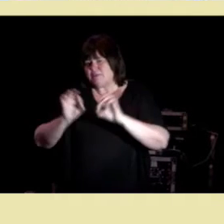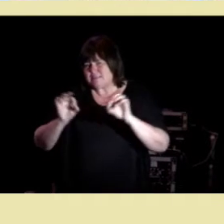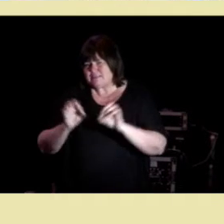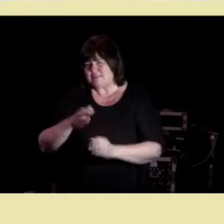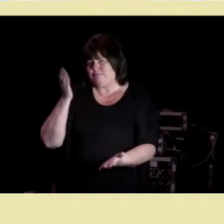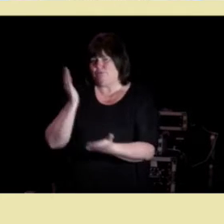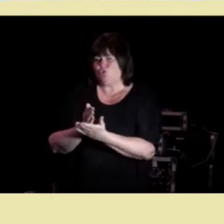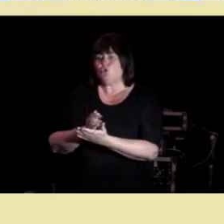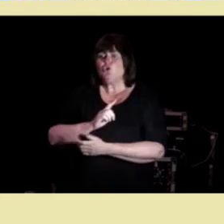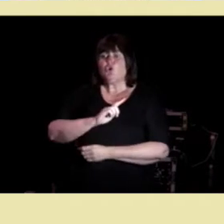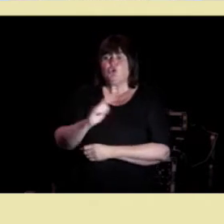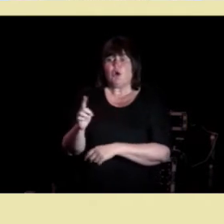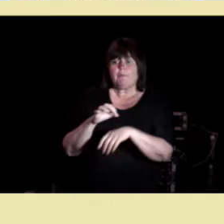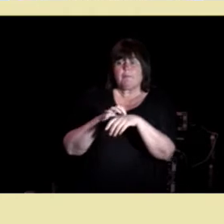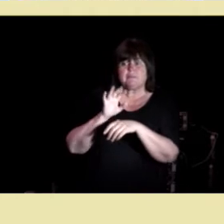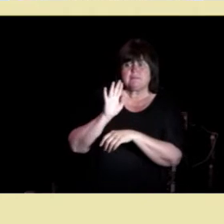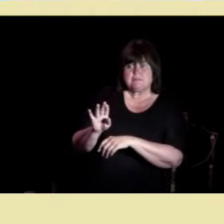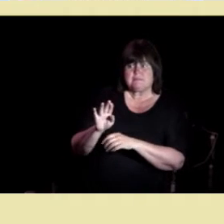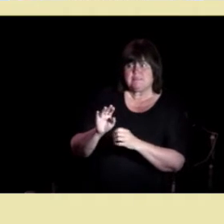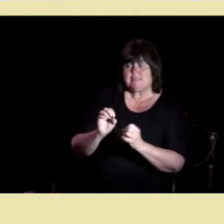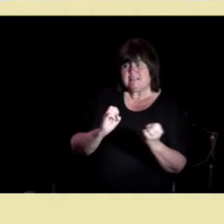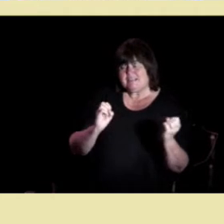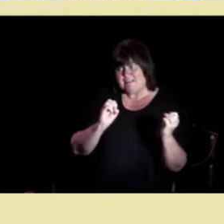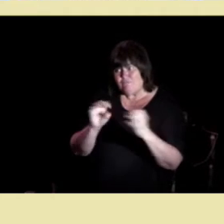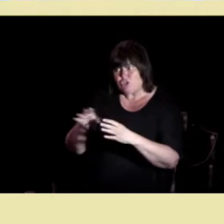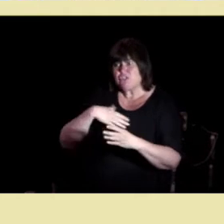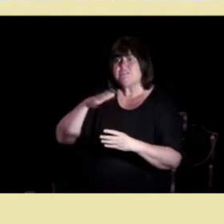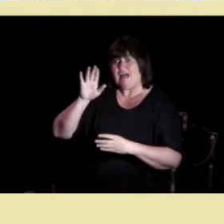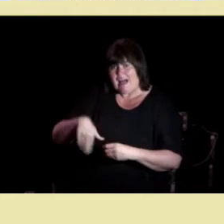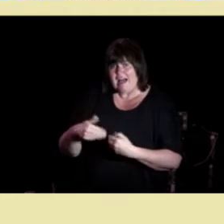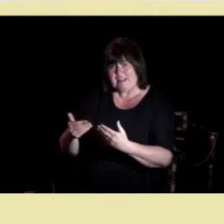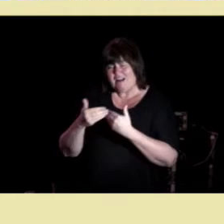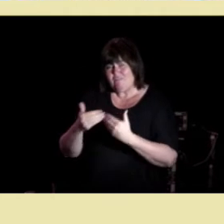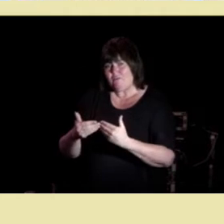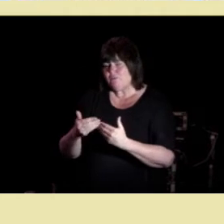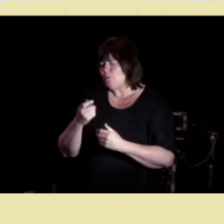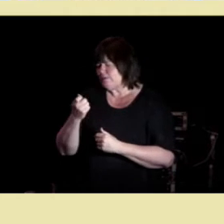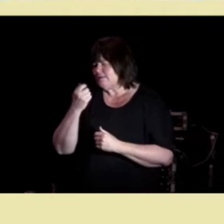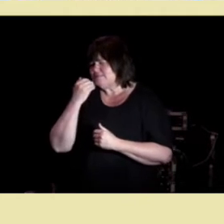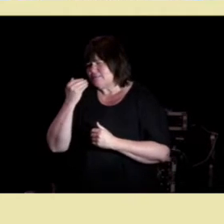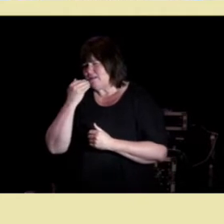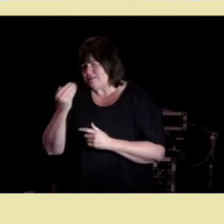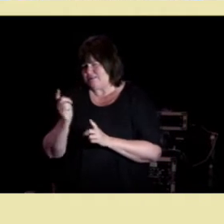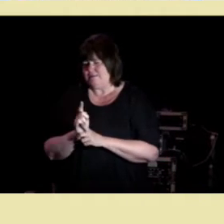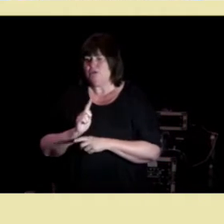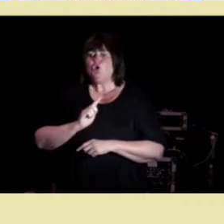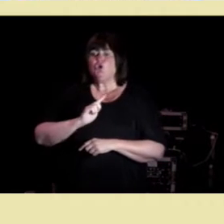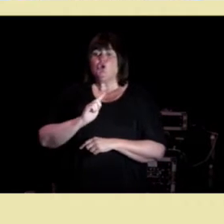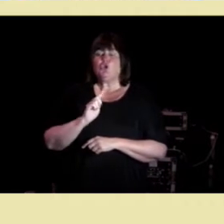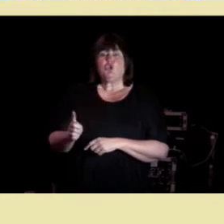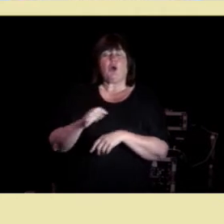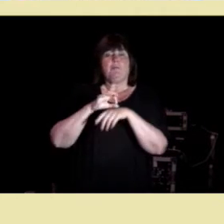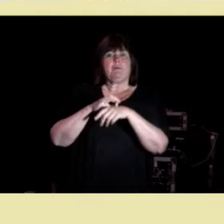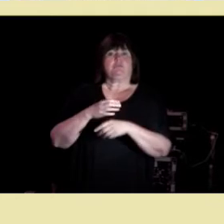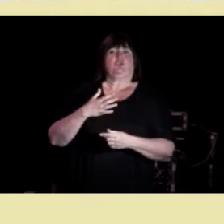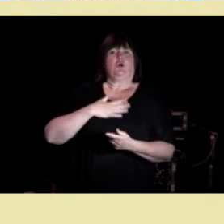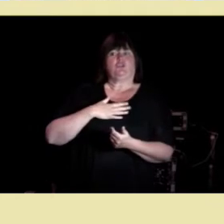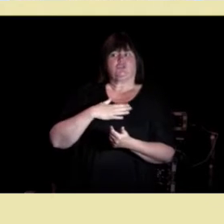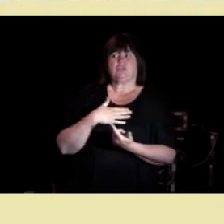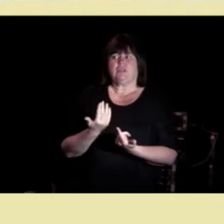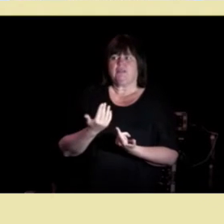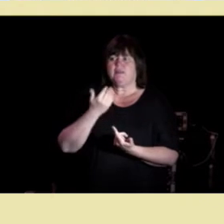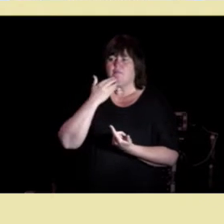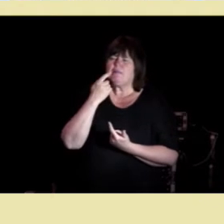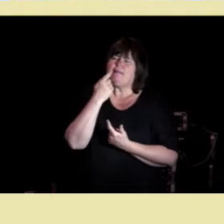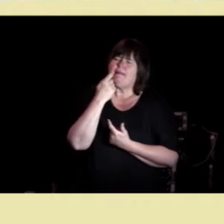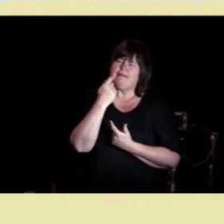pasientens innflytelse er relevant og det er den nesten alltid. Når pasienten ønsker det blir gitt informasjon